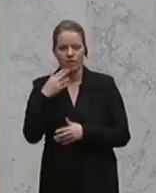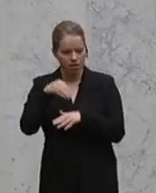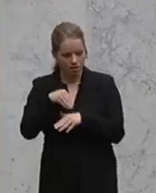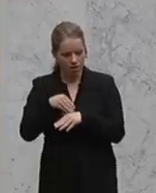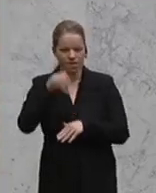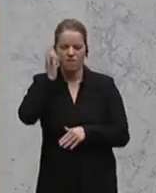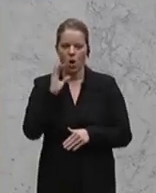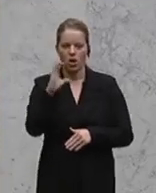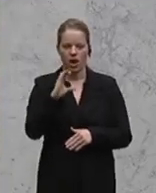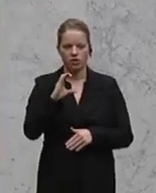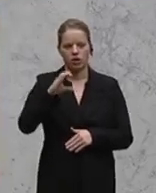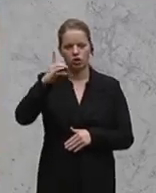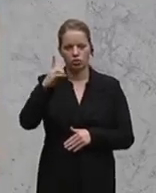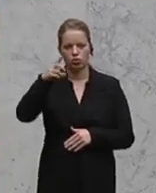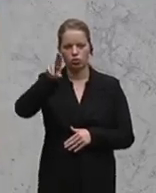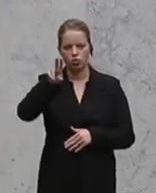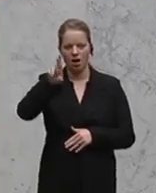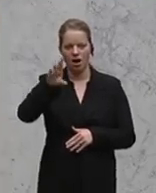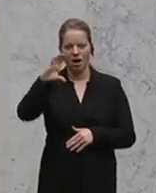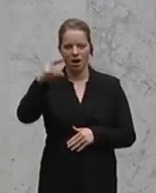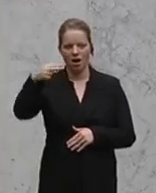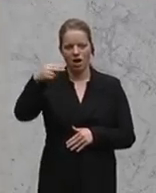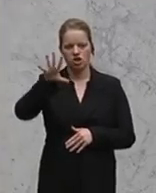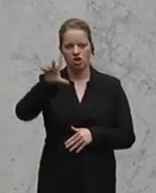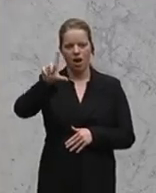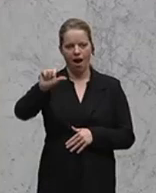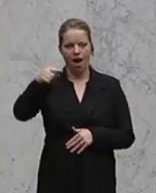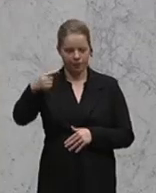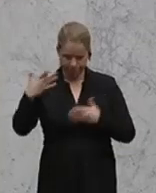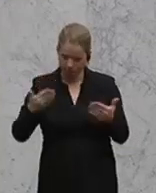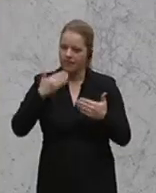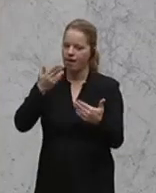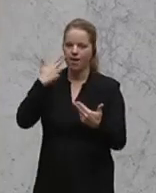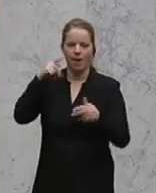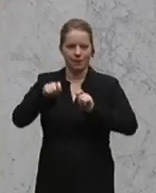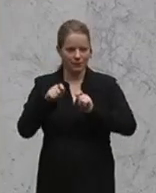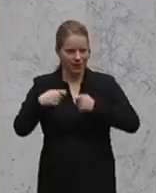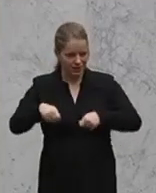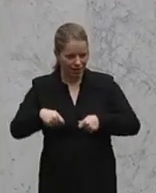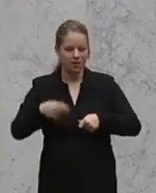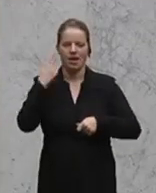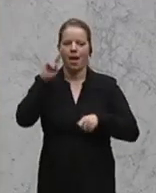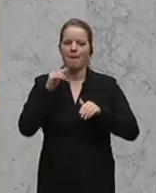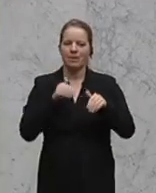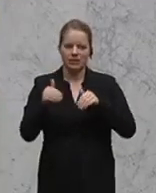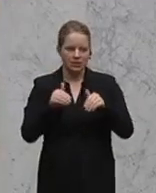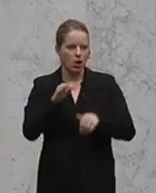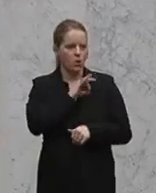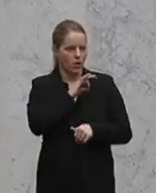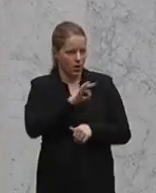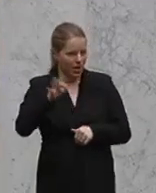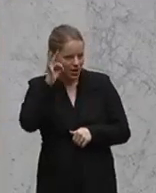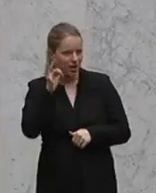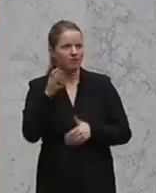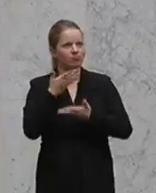Gesundheitsministerin Sabine Oberhauser von der SPÖ. Zudem stelle man auch sicher, dass das Recht der Kinder, die durch künstliche Befruchtung